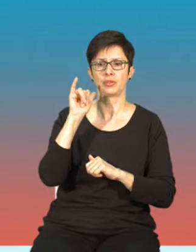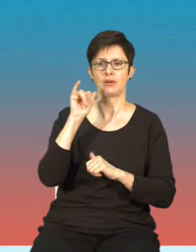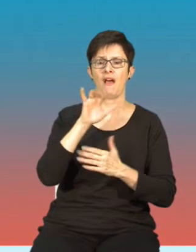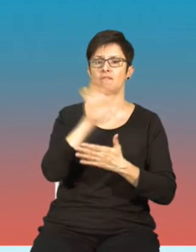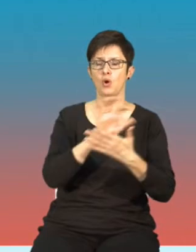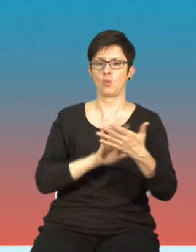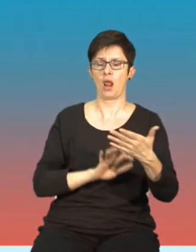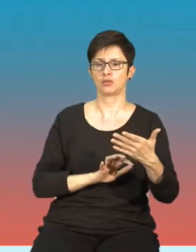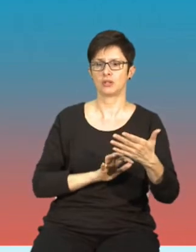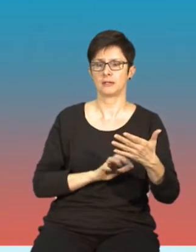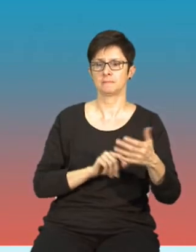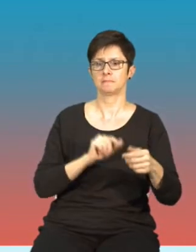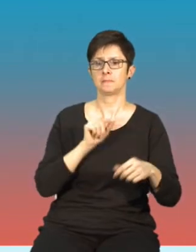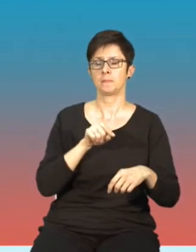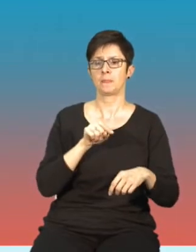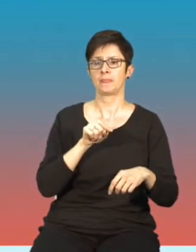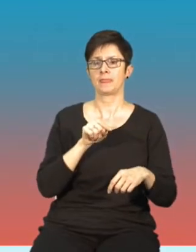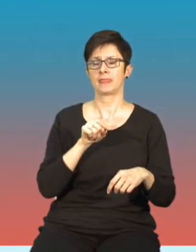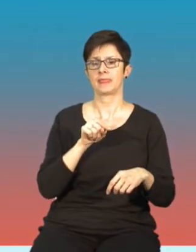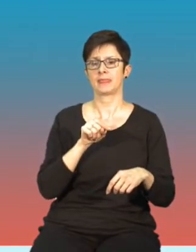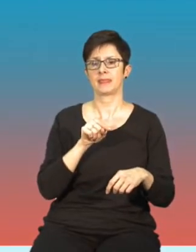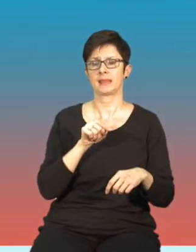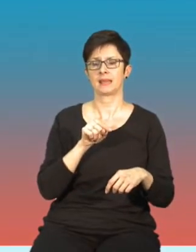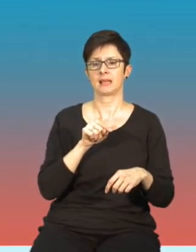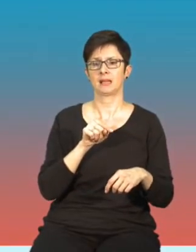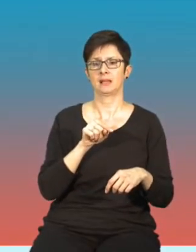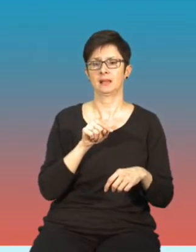formularzy, bo taka